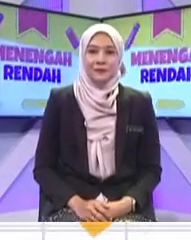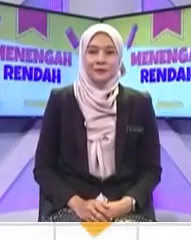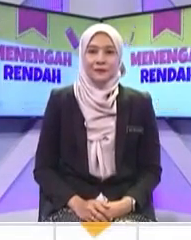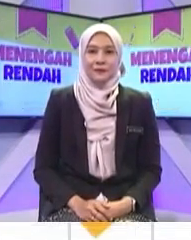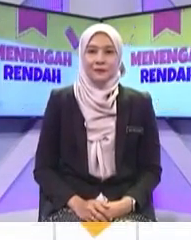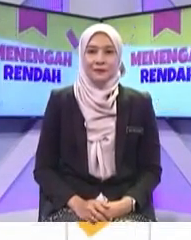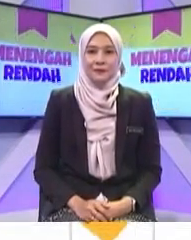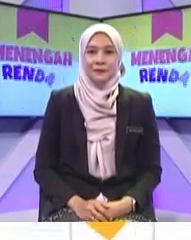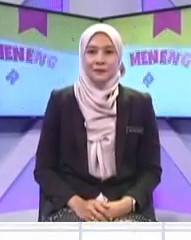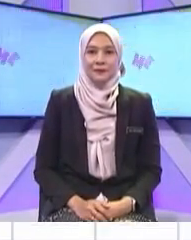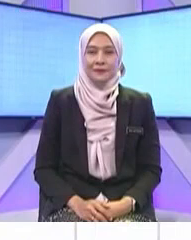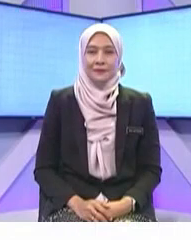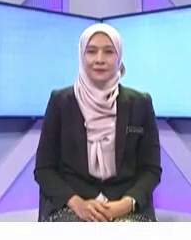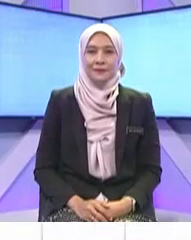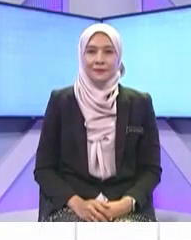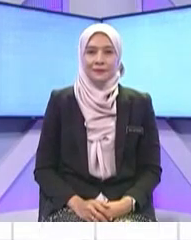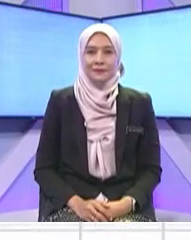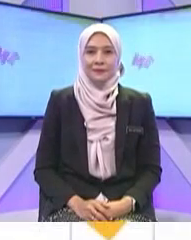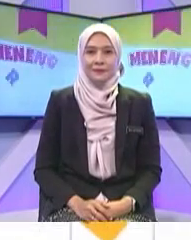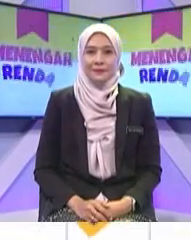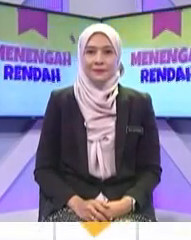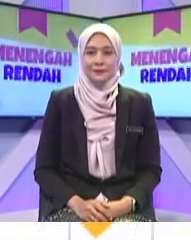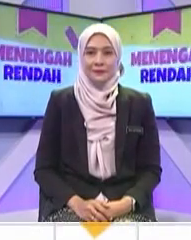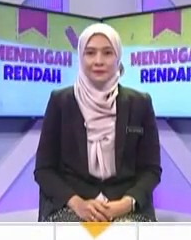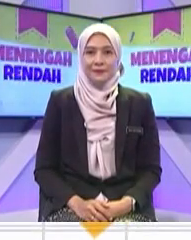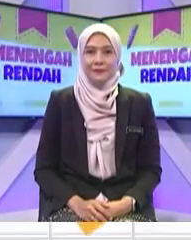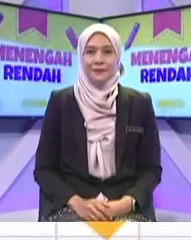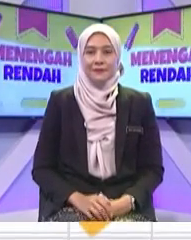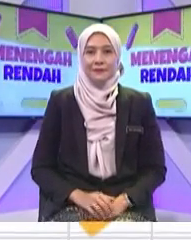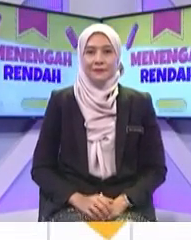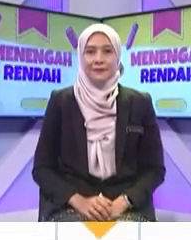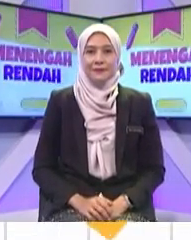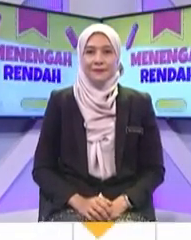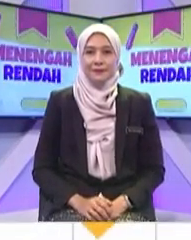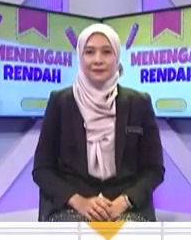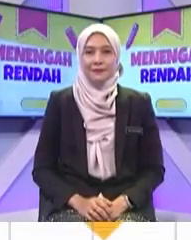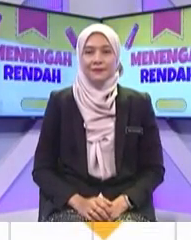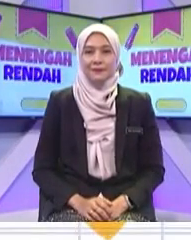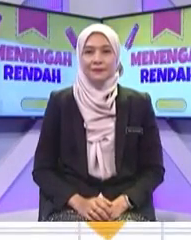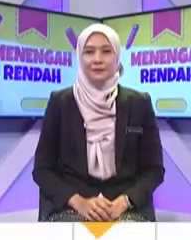Okey silakan Fahim Buka yang berlainan sikit Berlainan sikit Okey Apa